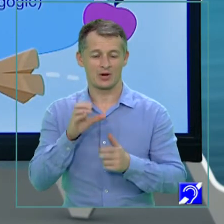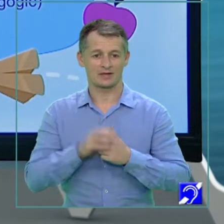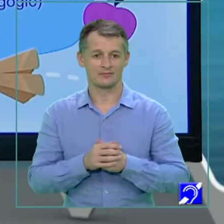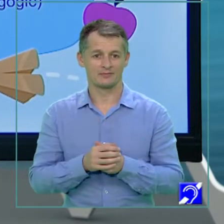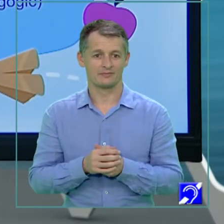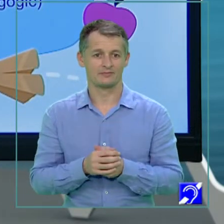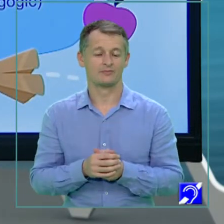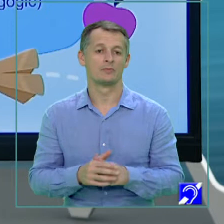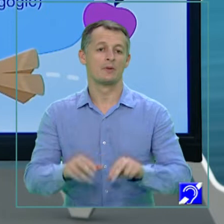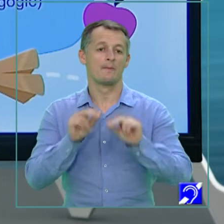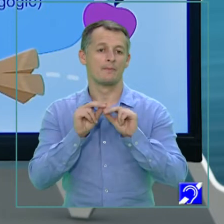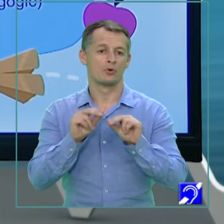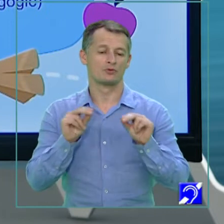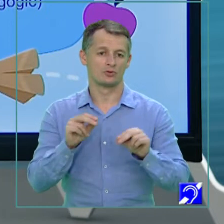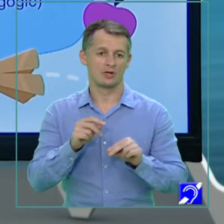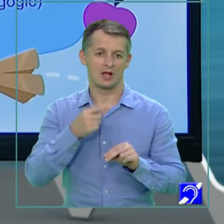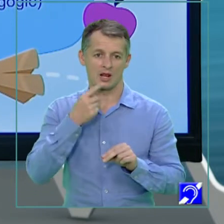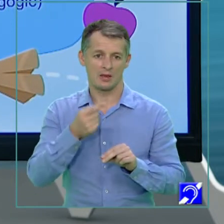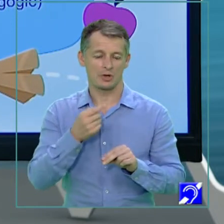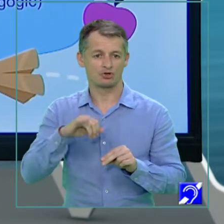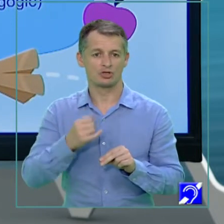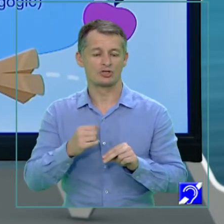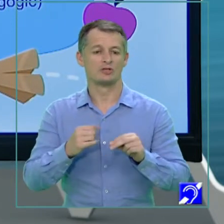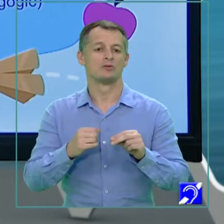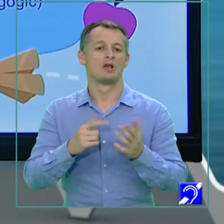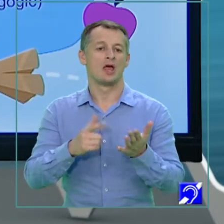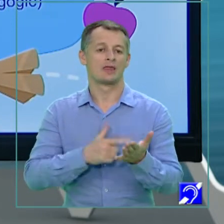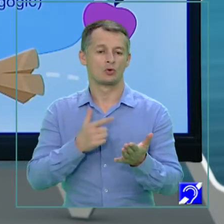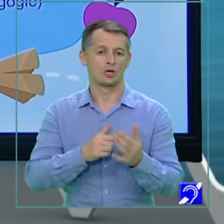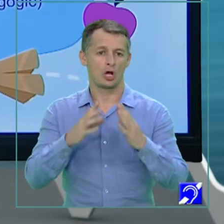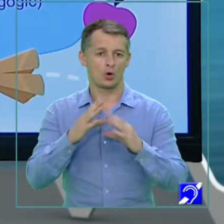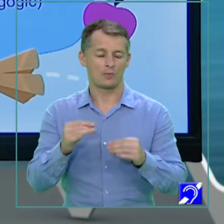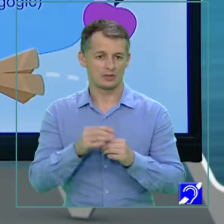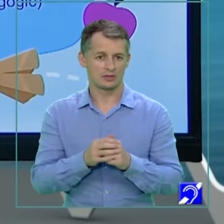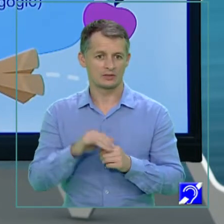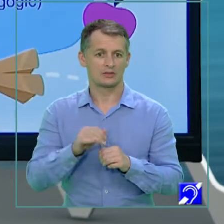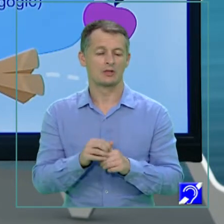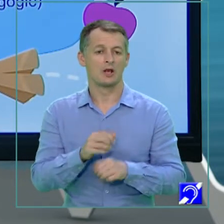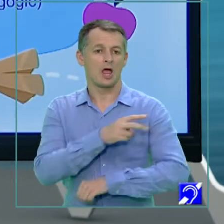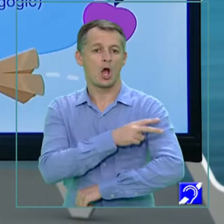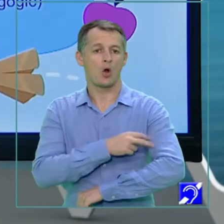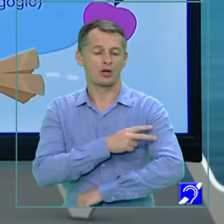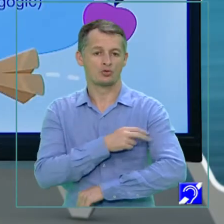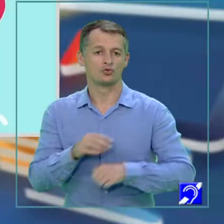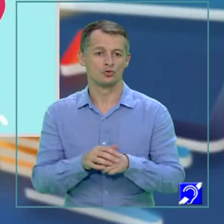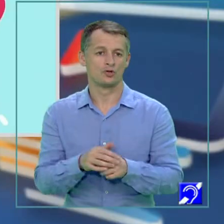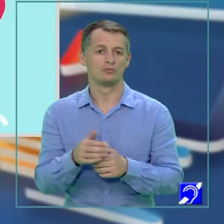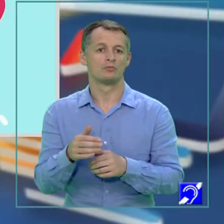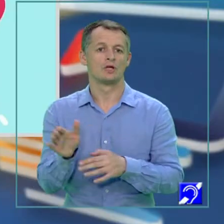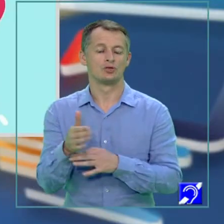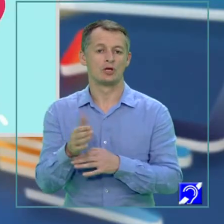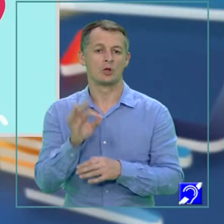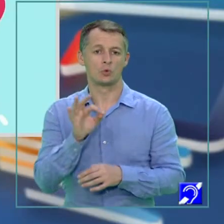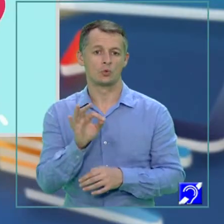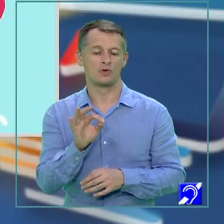Mă numesc Delia Georgescu, sunt profesor de limba și literatura română la Colegiul Național de Informatică Tudor Vianu din București. Vă